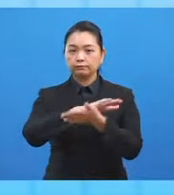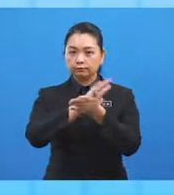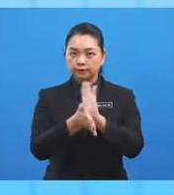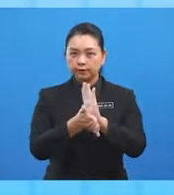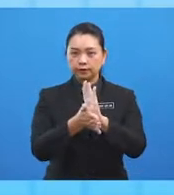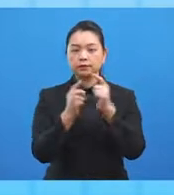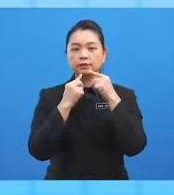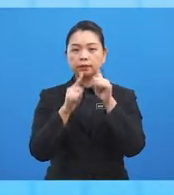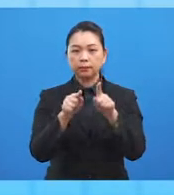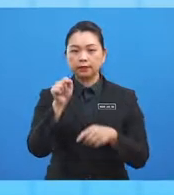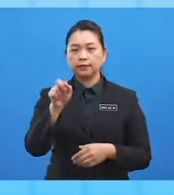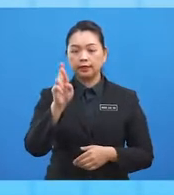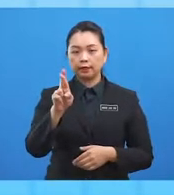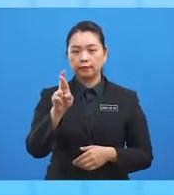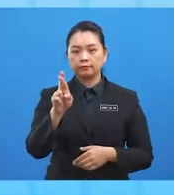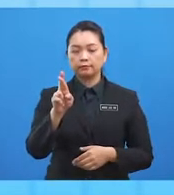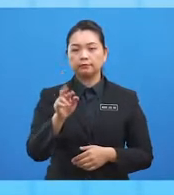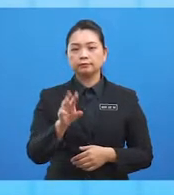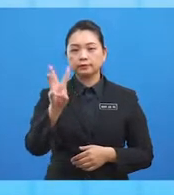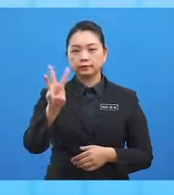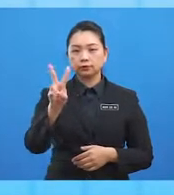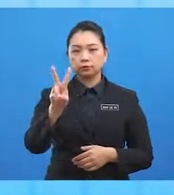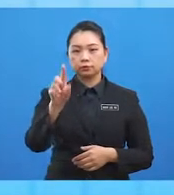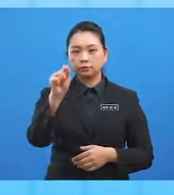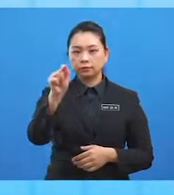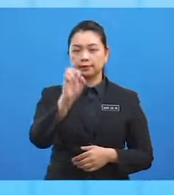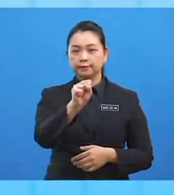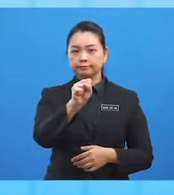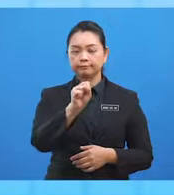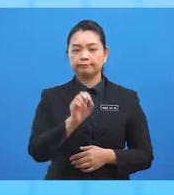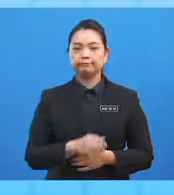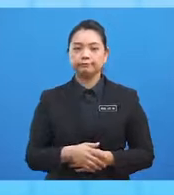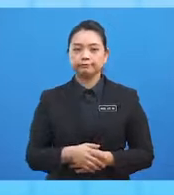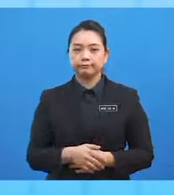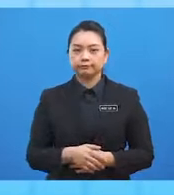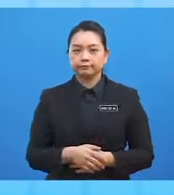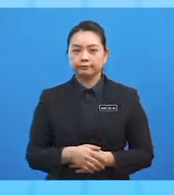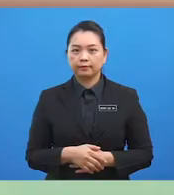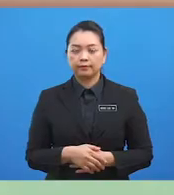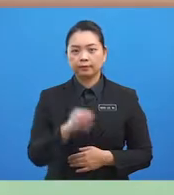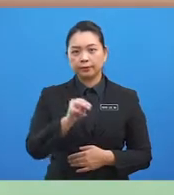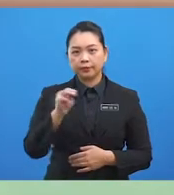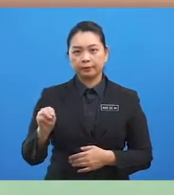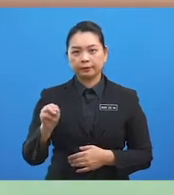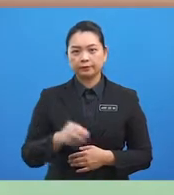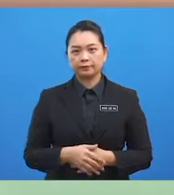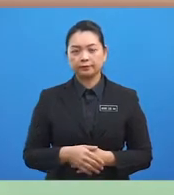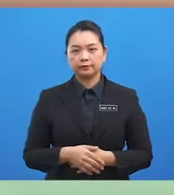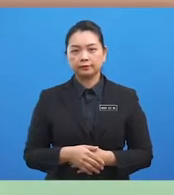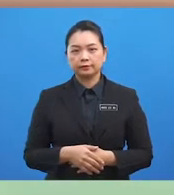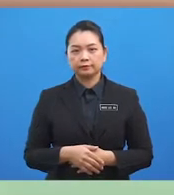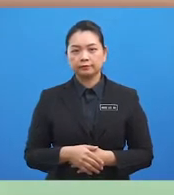latitude bagi R ialah 62 dajah selatan juga. Murid-murid,